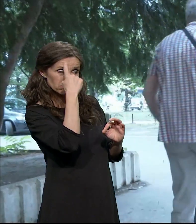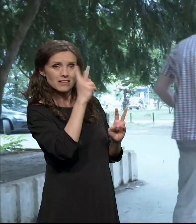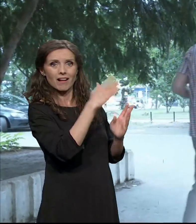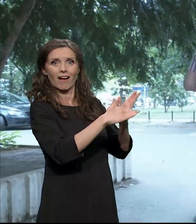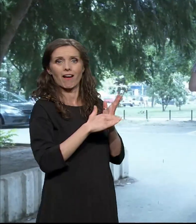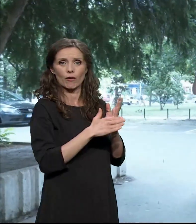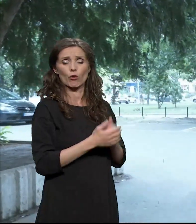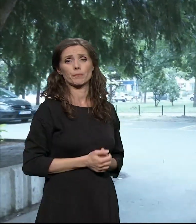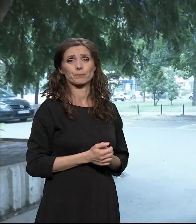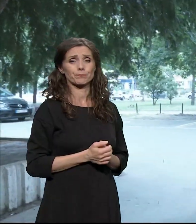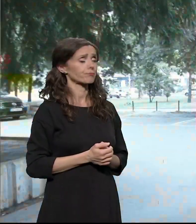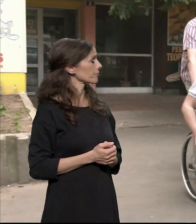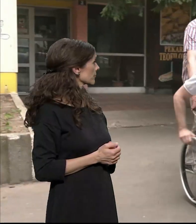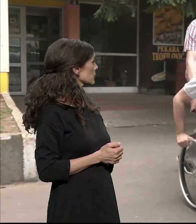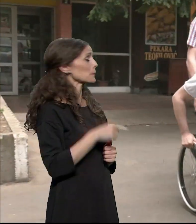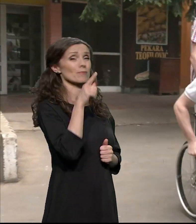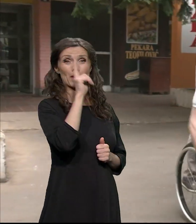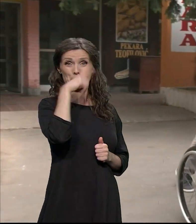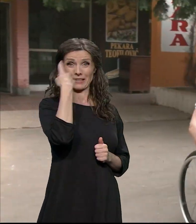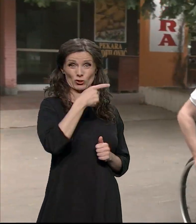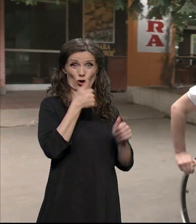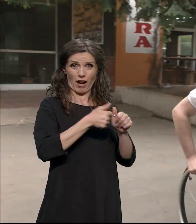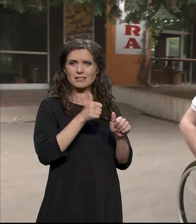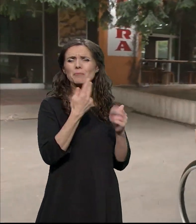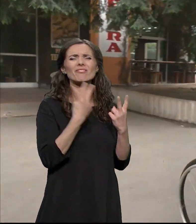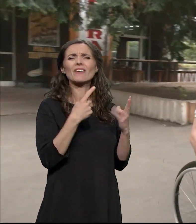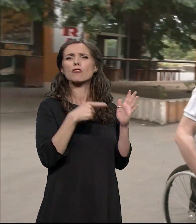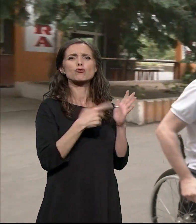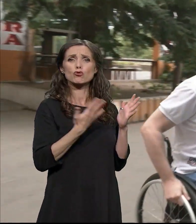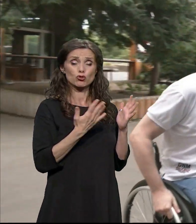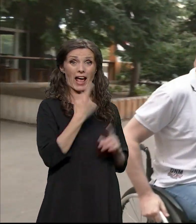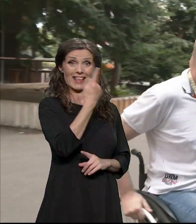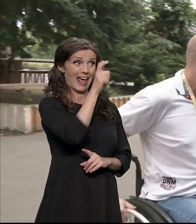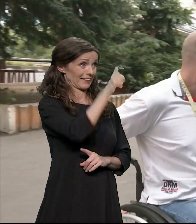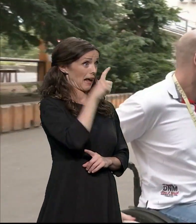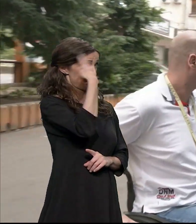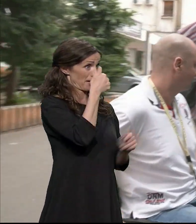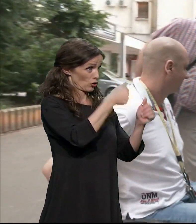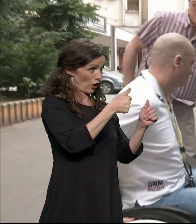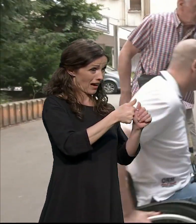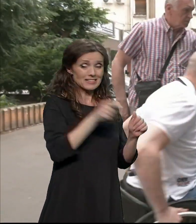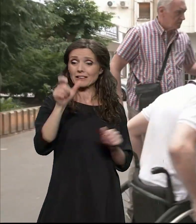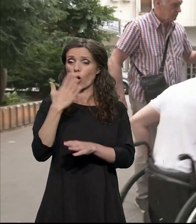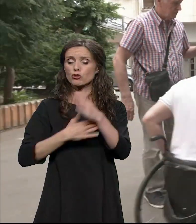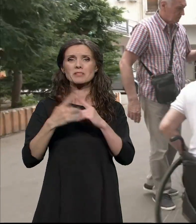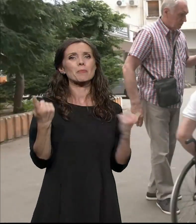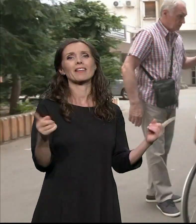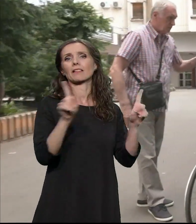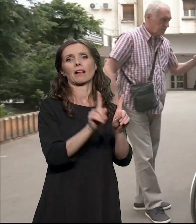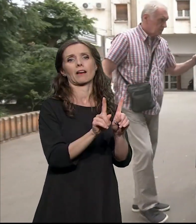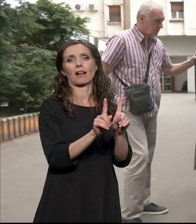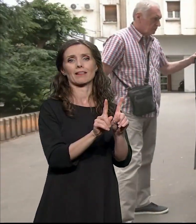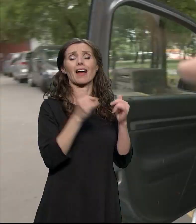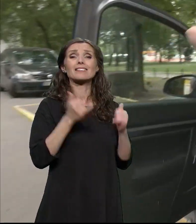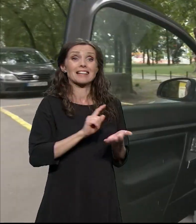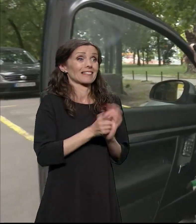Ostani princip usluge personalne asistencije je da jedan personalni asistent radi sa jednim koristikom. Trenutno ima